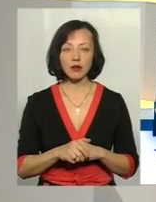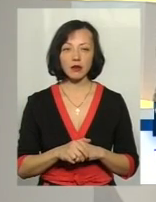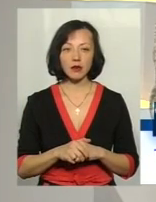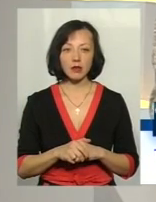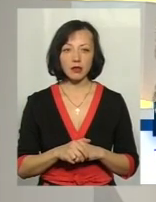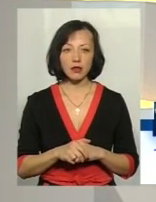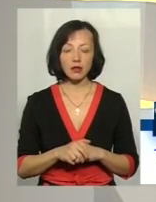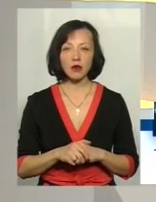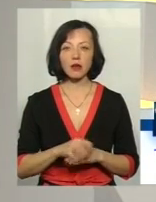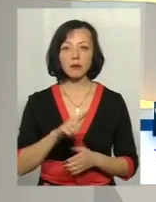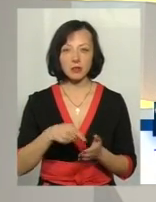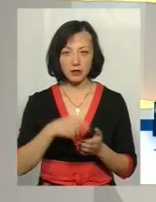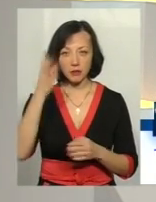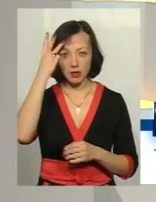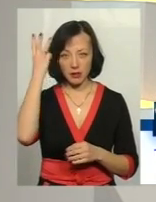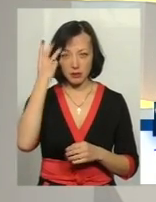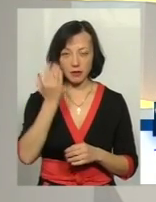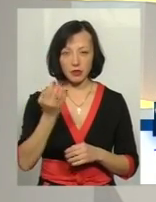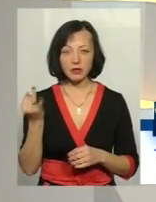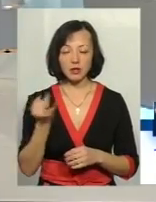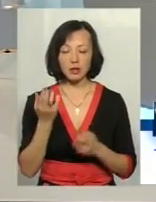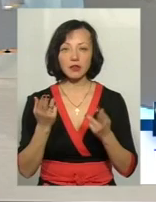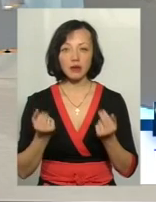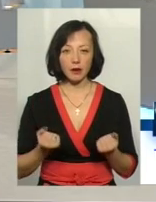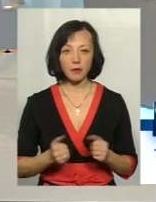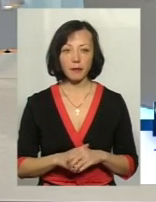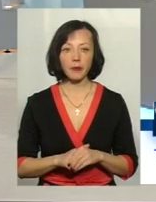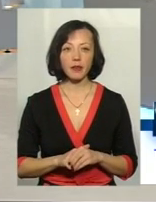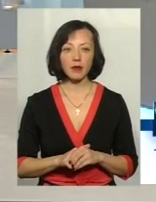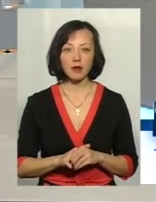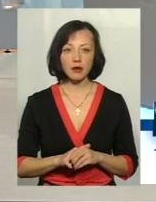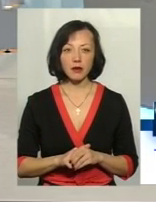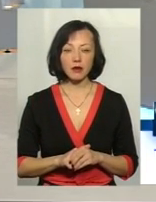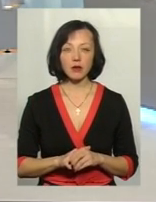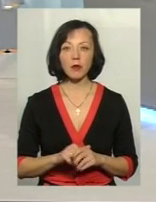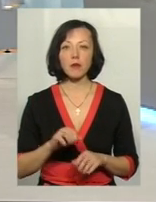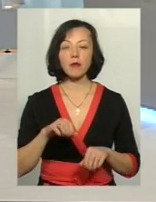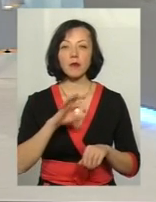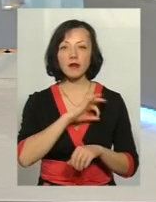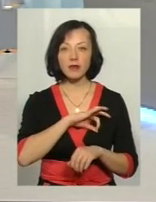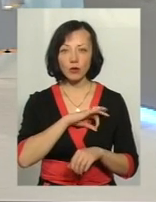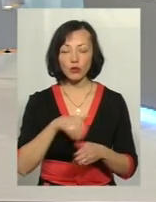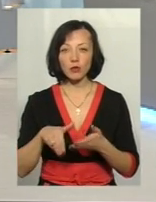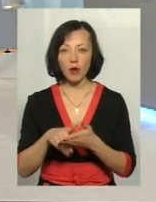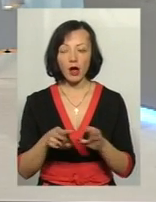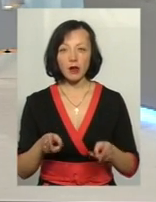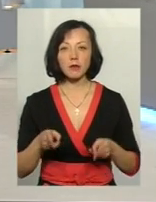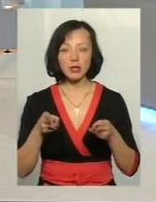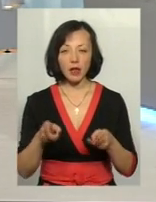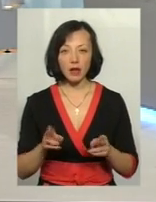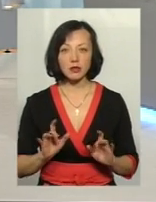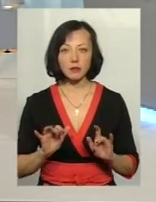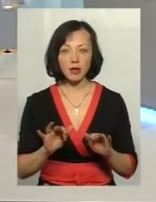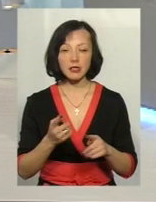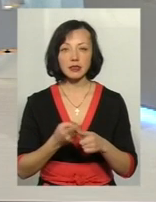Місто Хмельницький вас цікавляє, так? Якщо йдеться про праву допомогу у кримінальних процесах, то